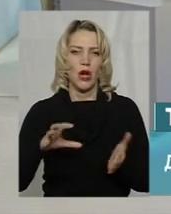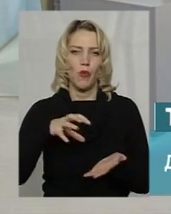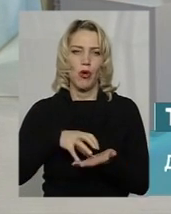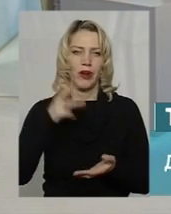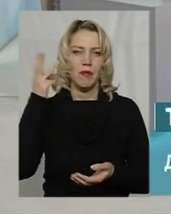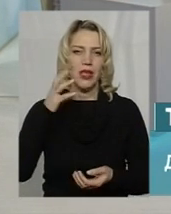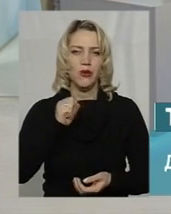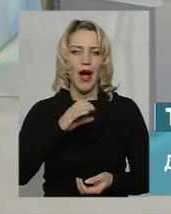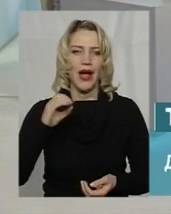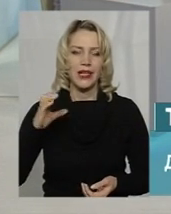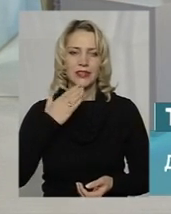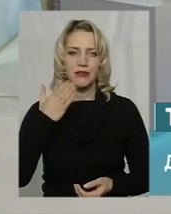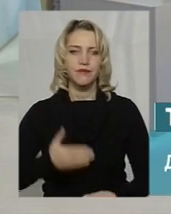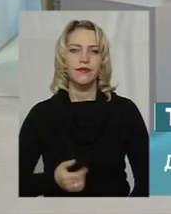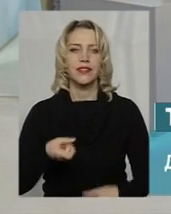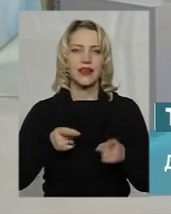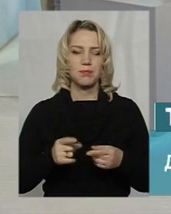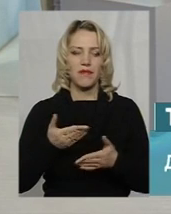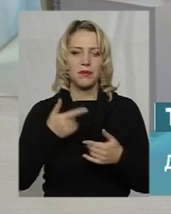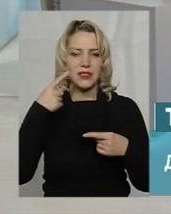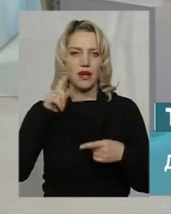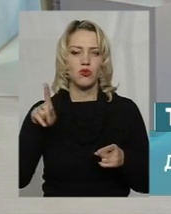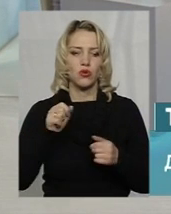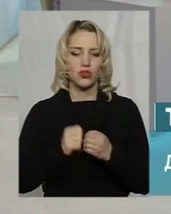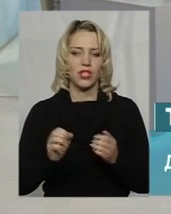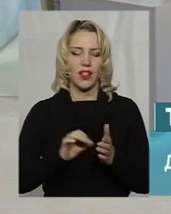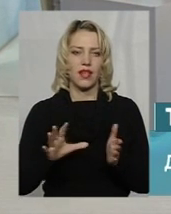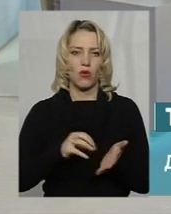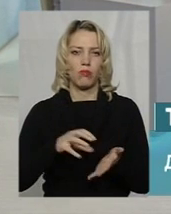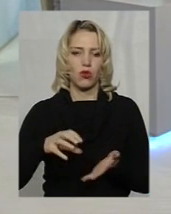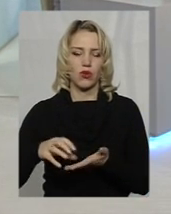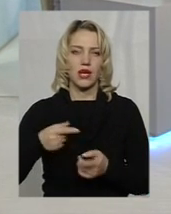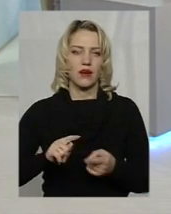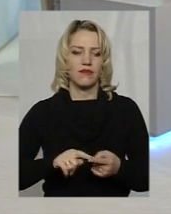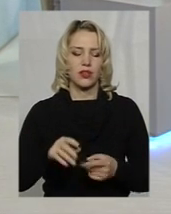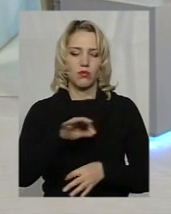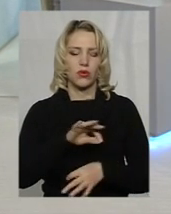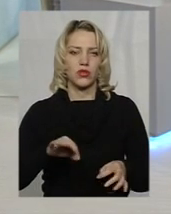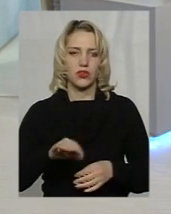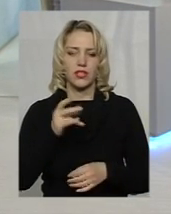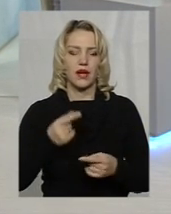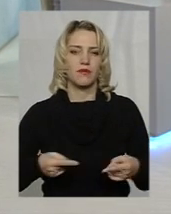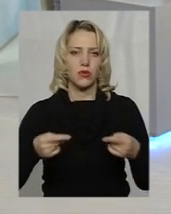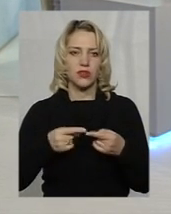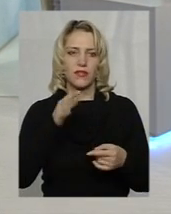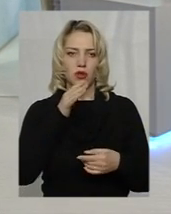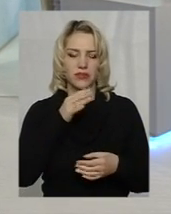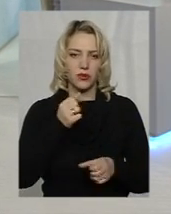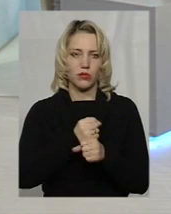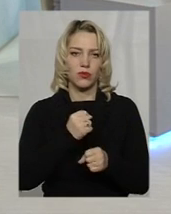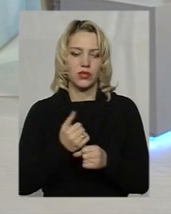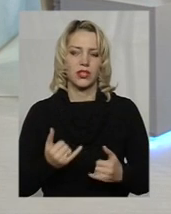Хмельницької АЕС? Ну, насправді ми знаємо, що кожен енергоблок, він проєктується на певний проектний термін роботи. І для